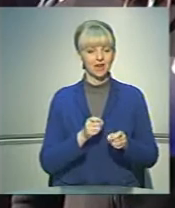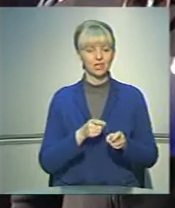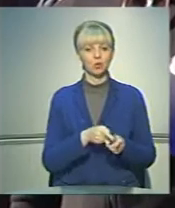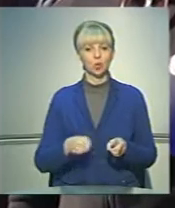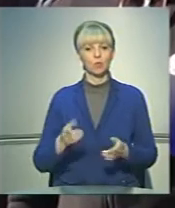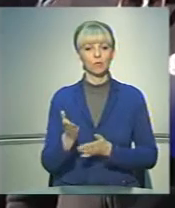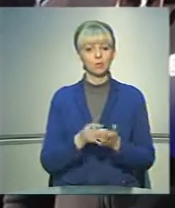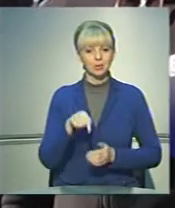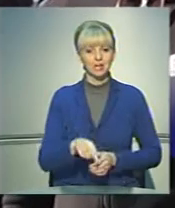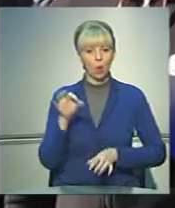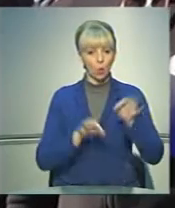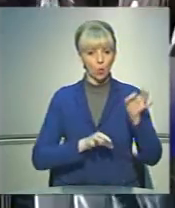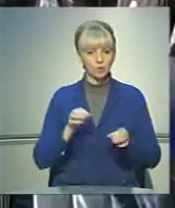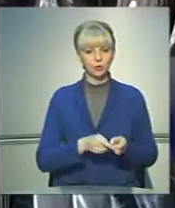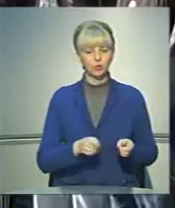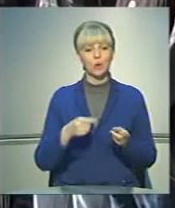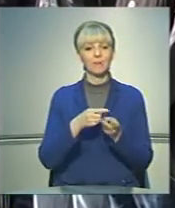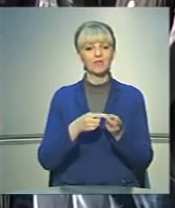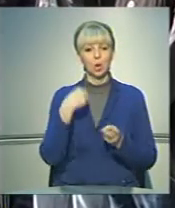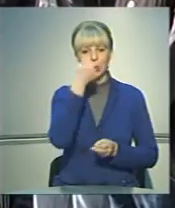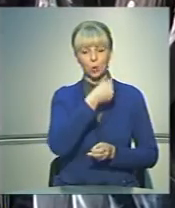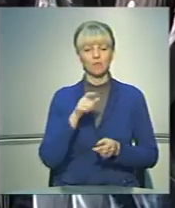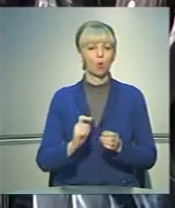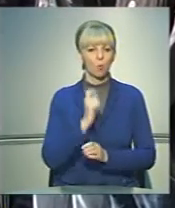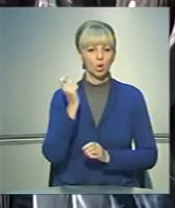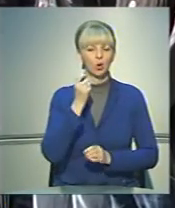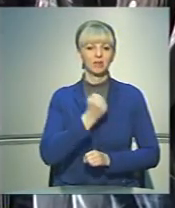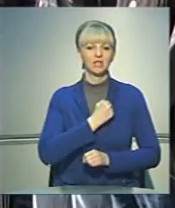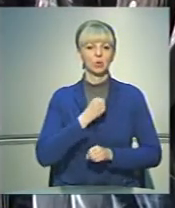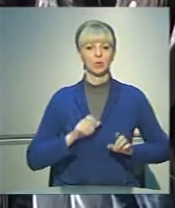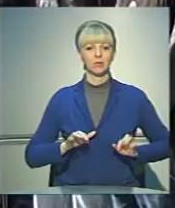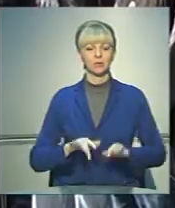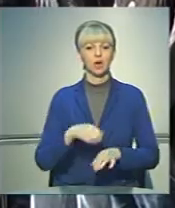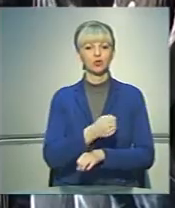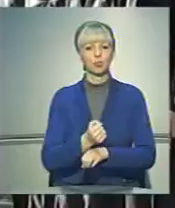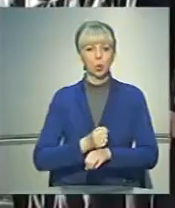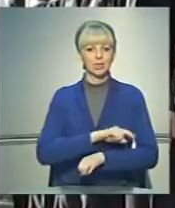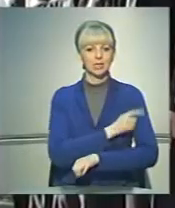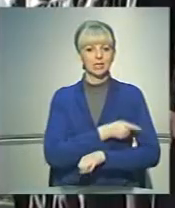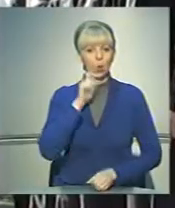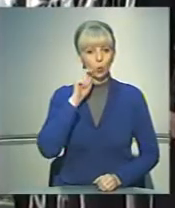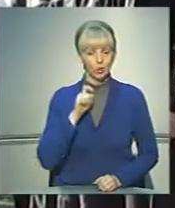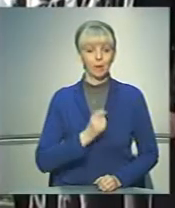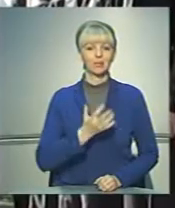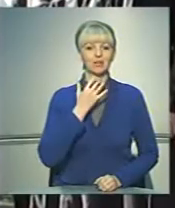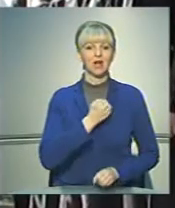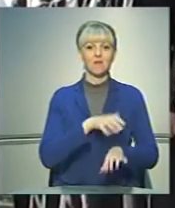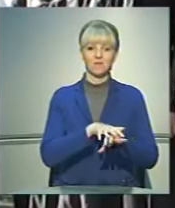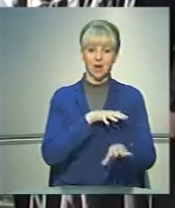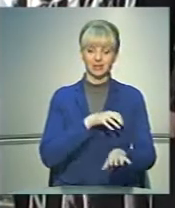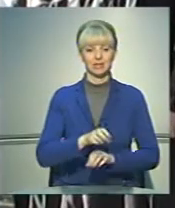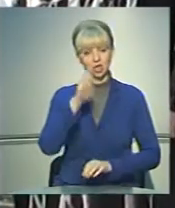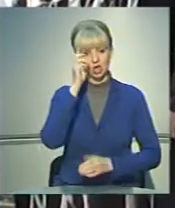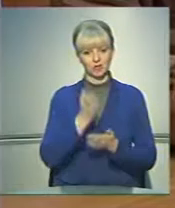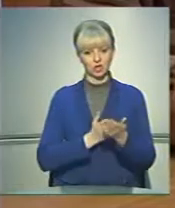службу цієї осені. Продовж півтора року вони опановуватимуть військову справу в Збройних Силах України, Національній Гвардії та